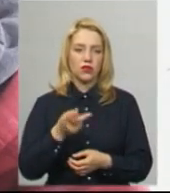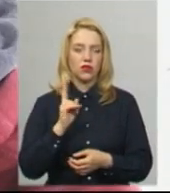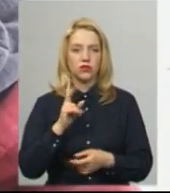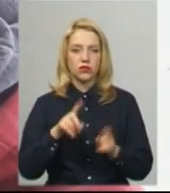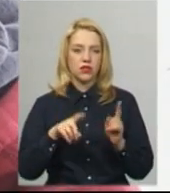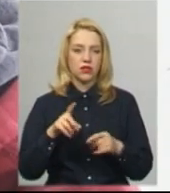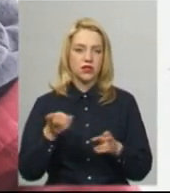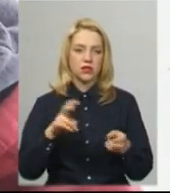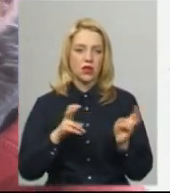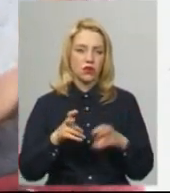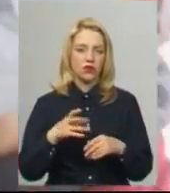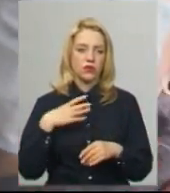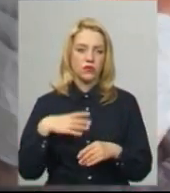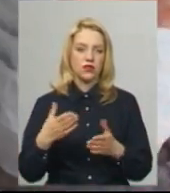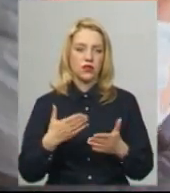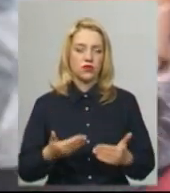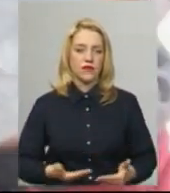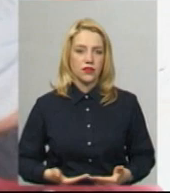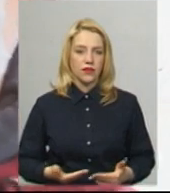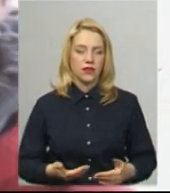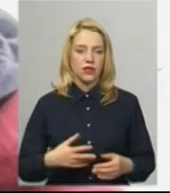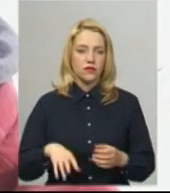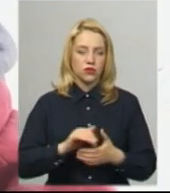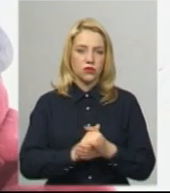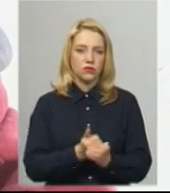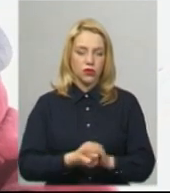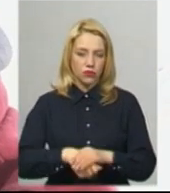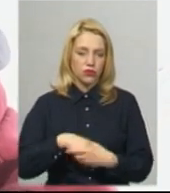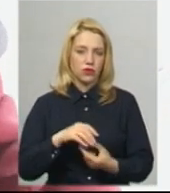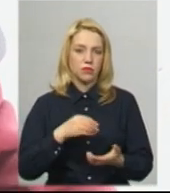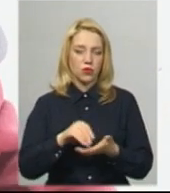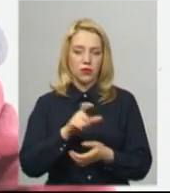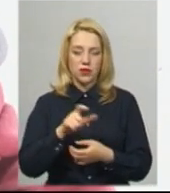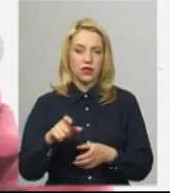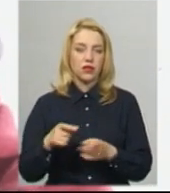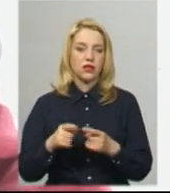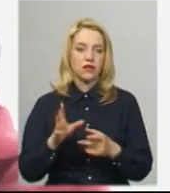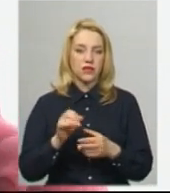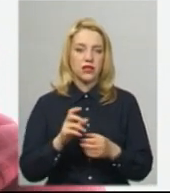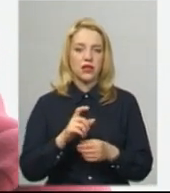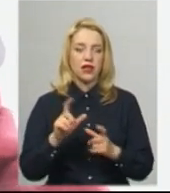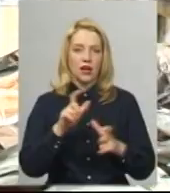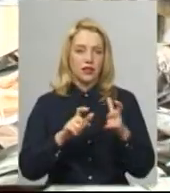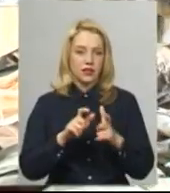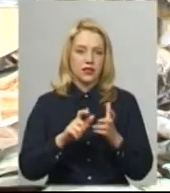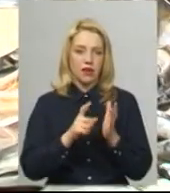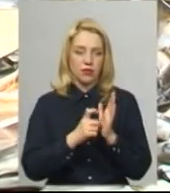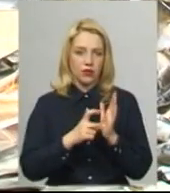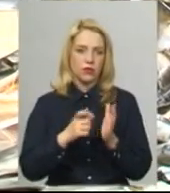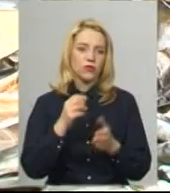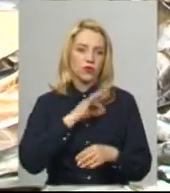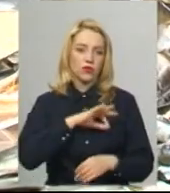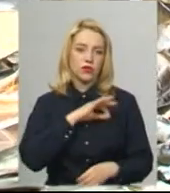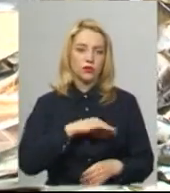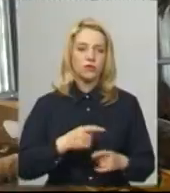заходить, але мусимо якось відживати, все, руки миють, покупателі ми з антисептиком користуємося. За кілька